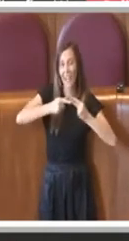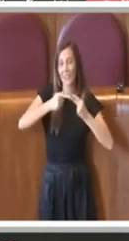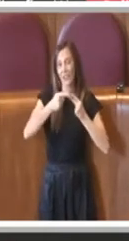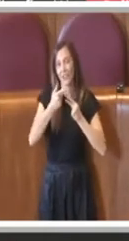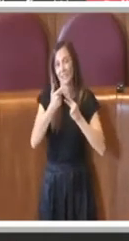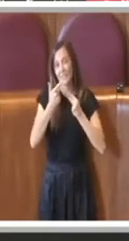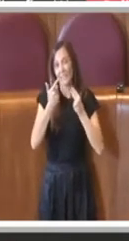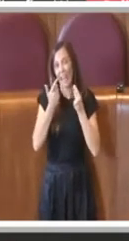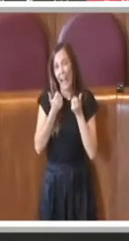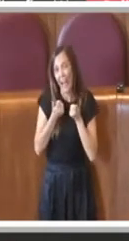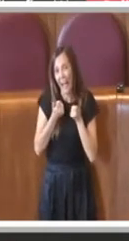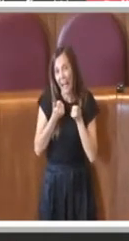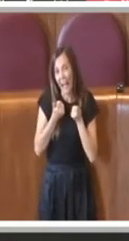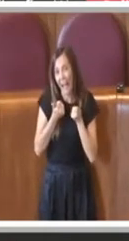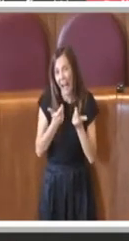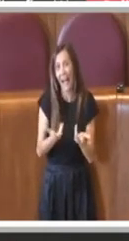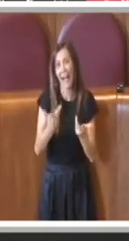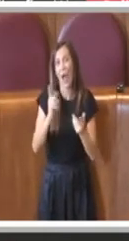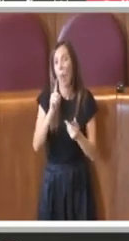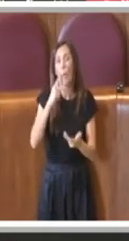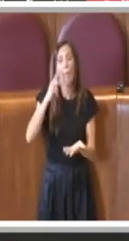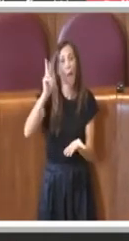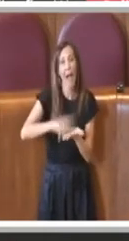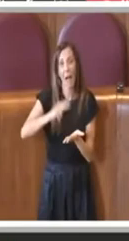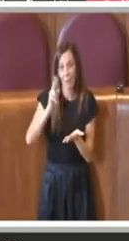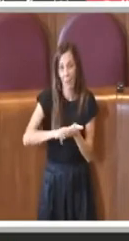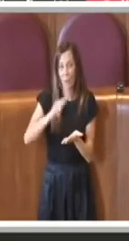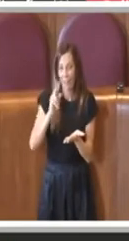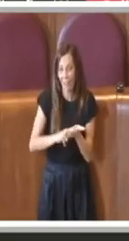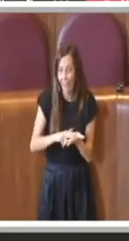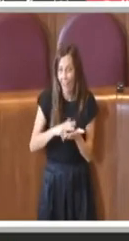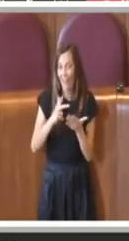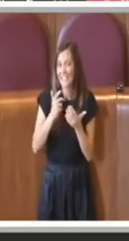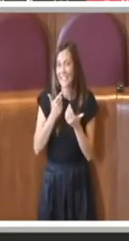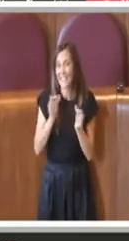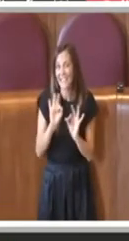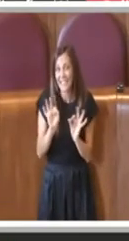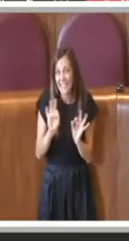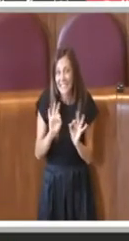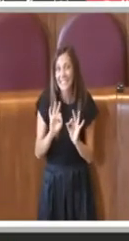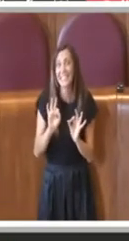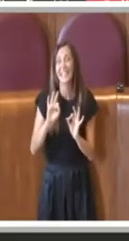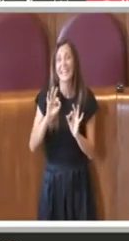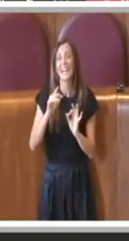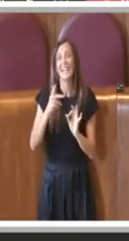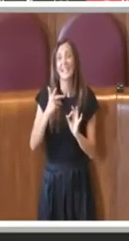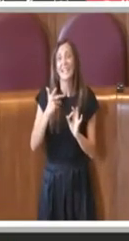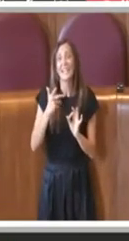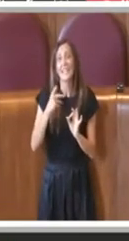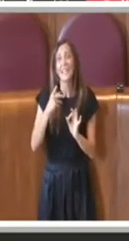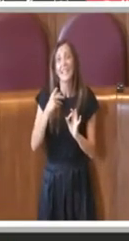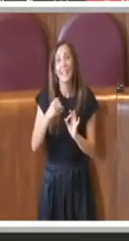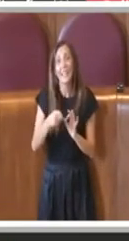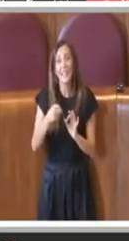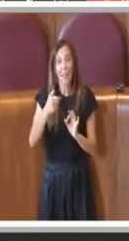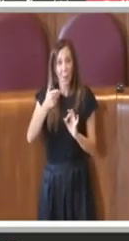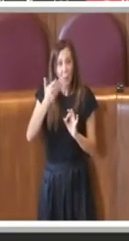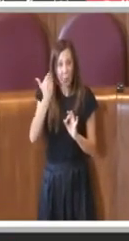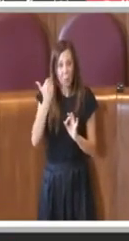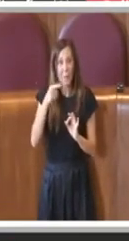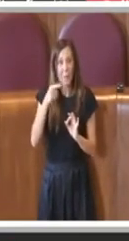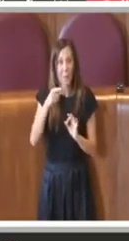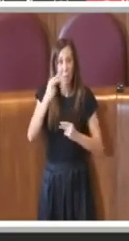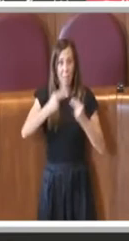in questo periodo, tutto è nato con un contrasto che c'è stato nel